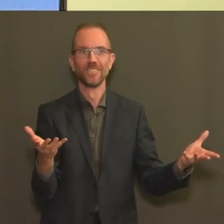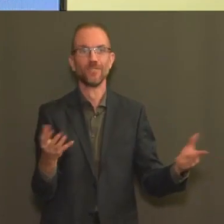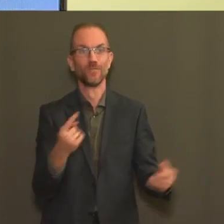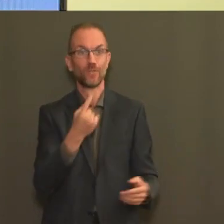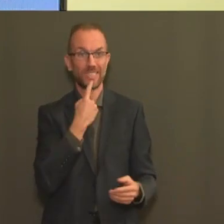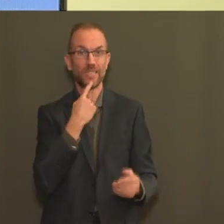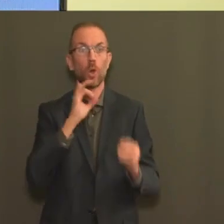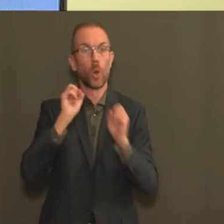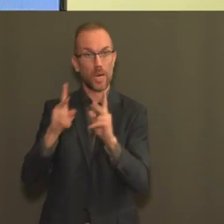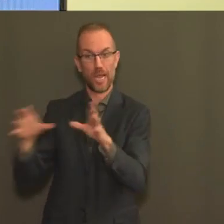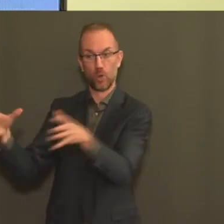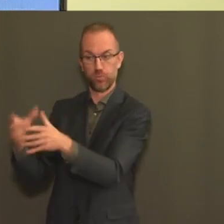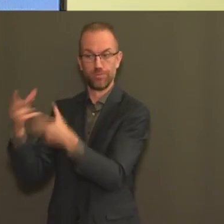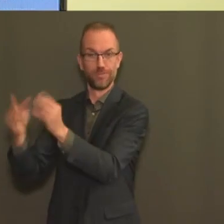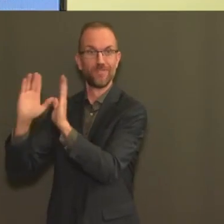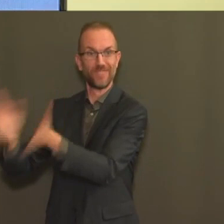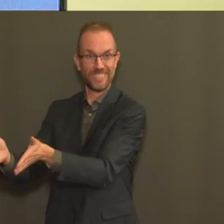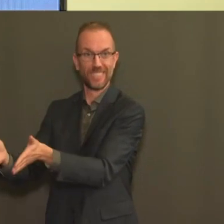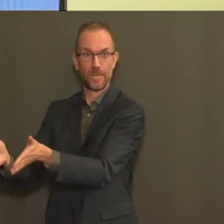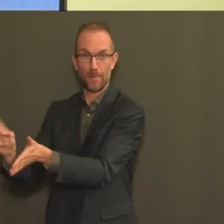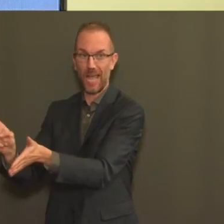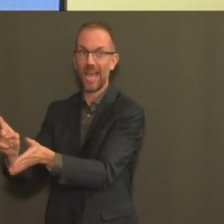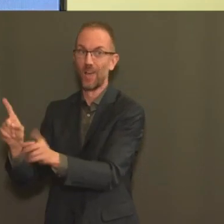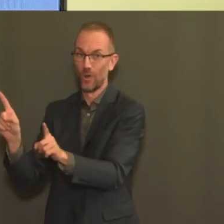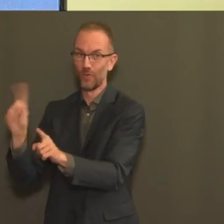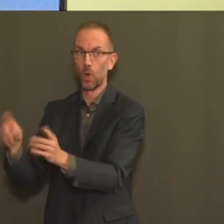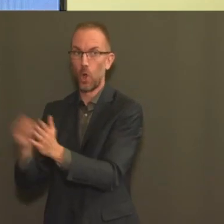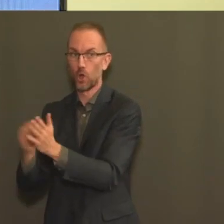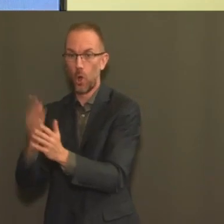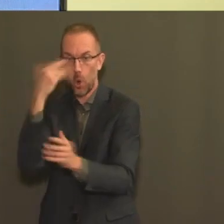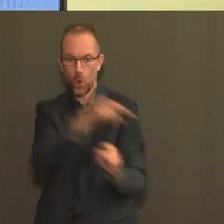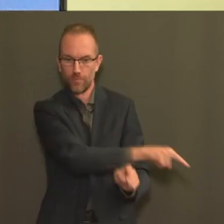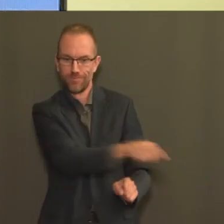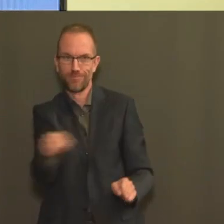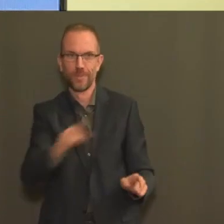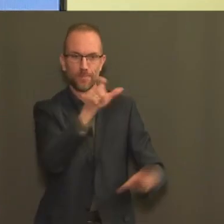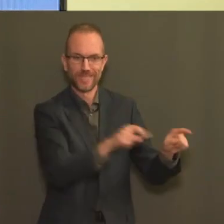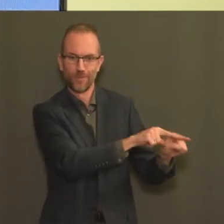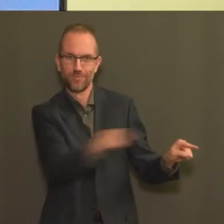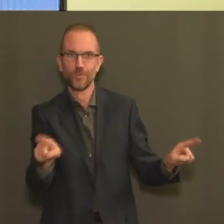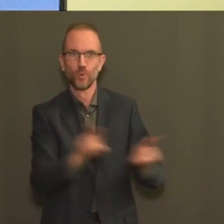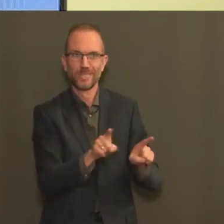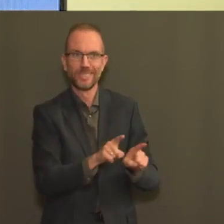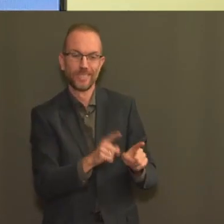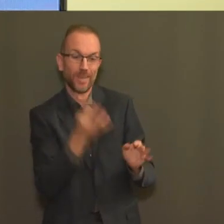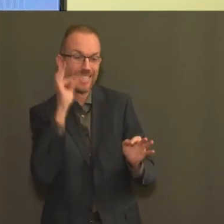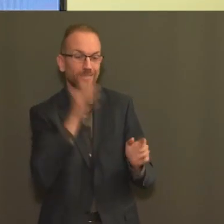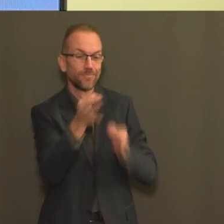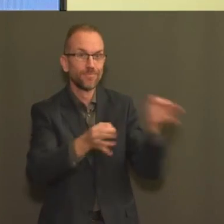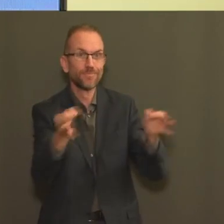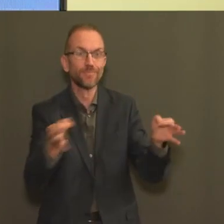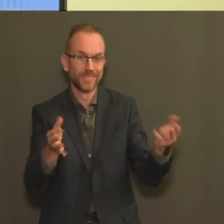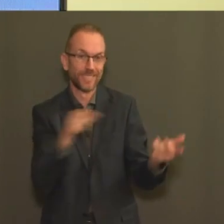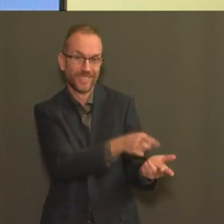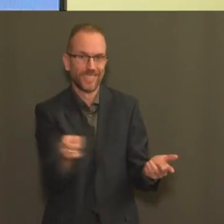personnes qui seront encore infectables. Il y aura encore un groupe assez limité qui